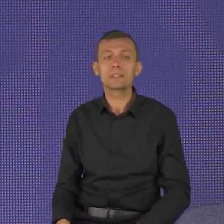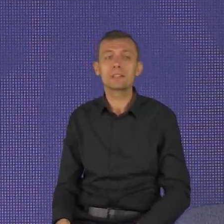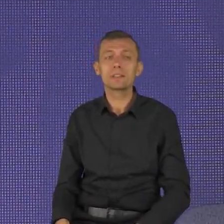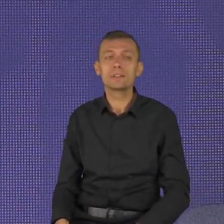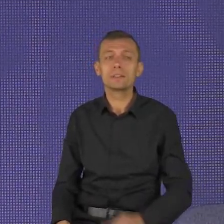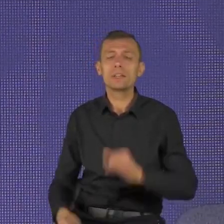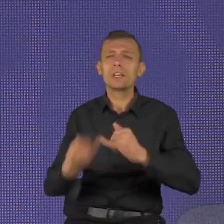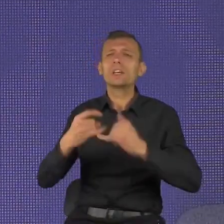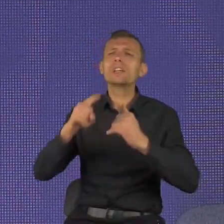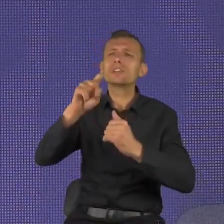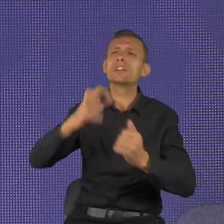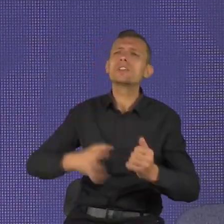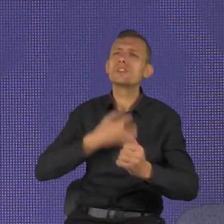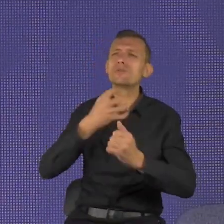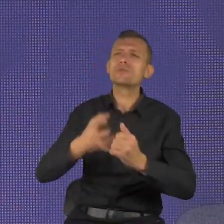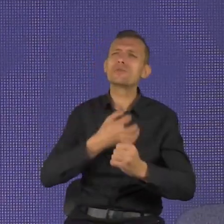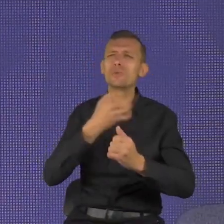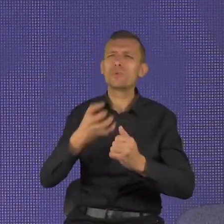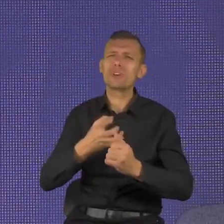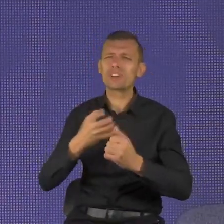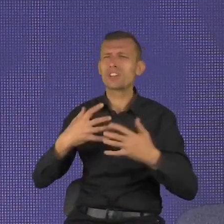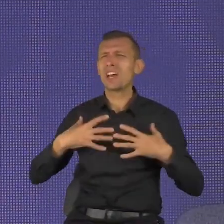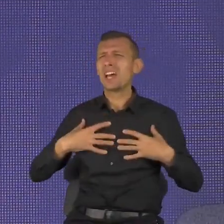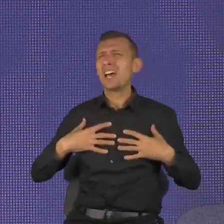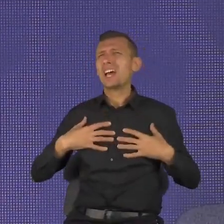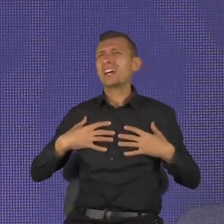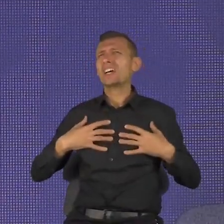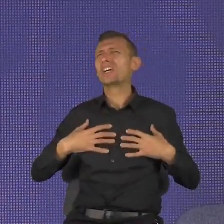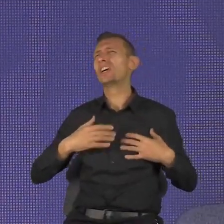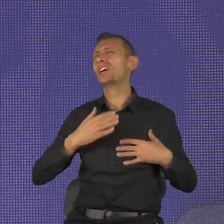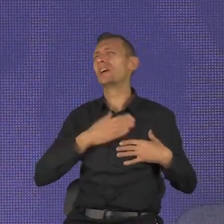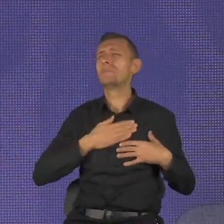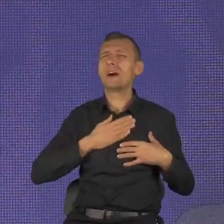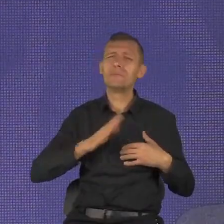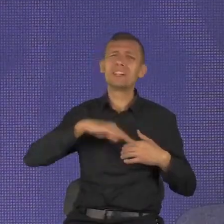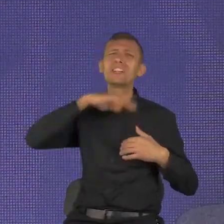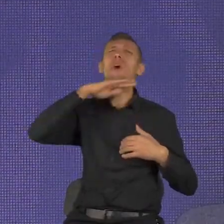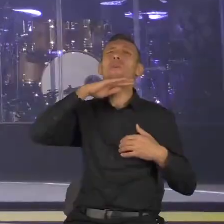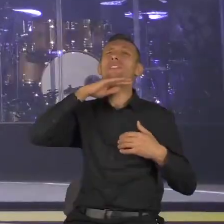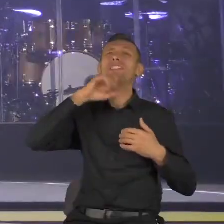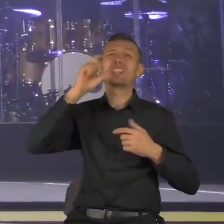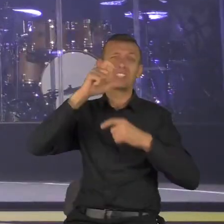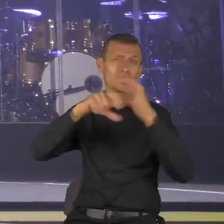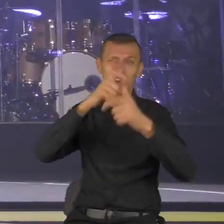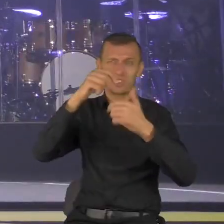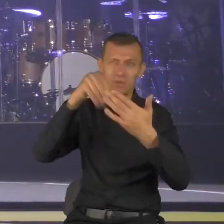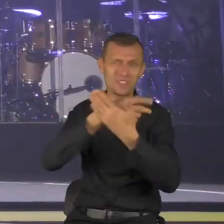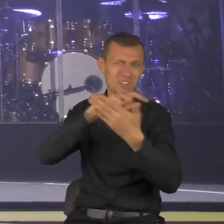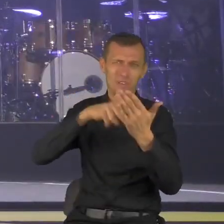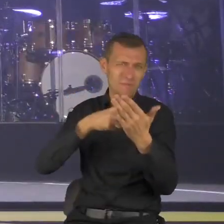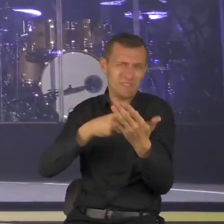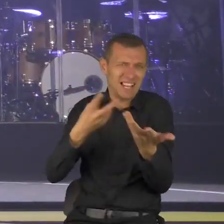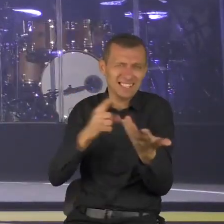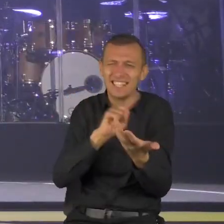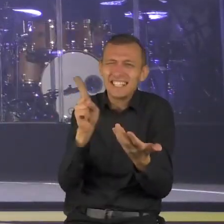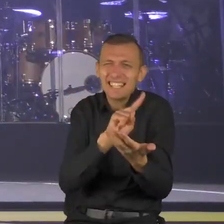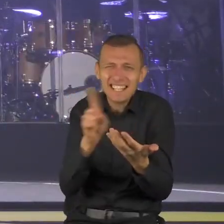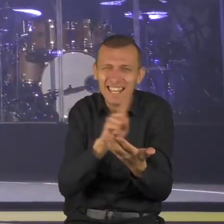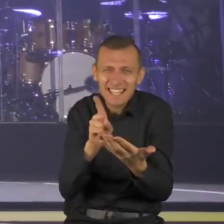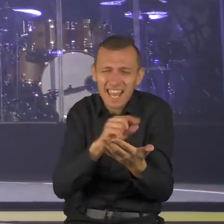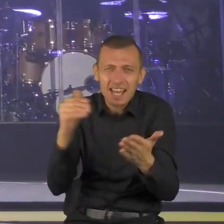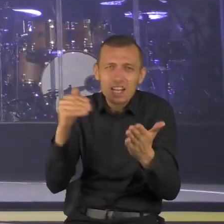nie jest sporządzenie nowego planu. Musisz zacząć od serca. To nie zaczyna się od